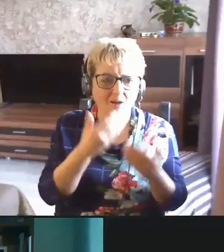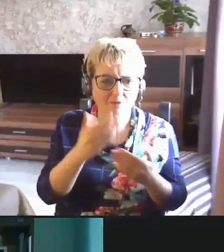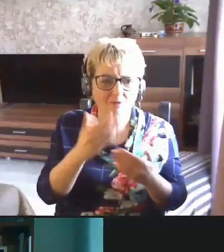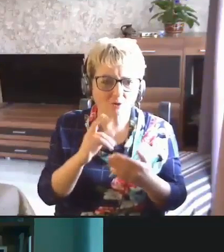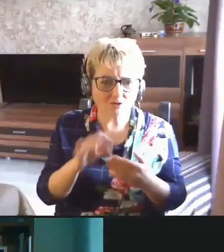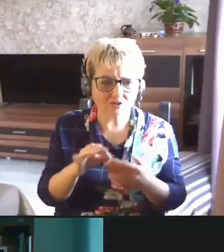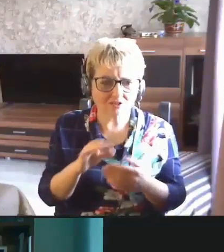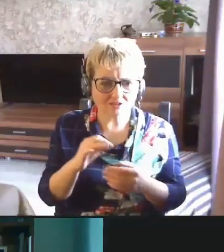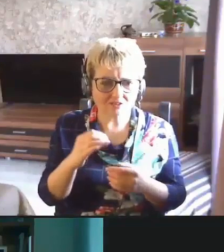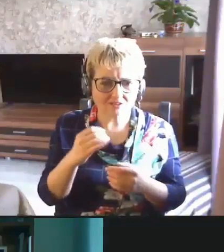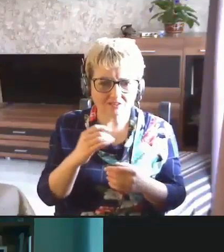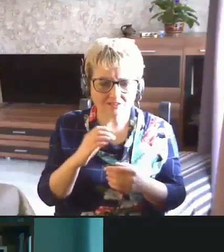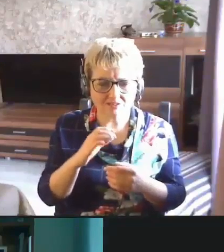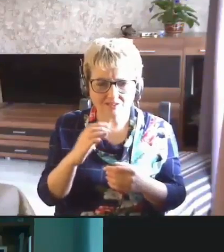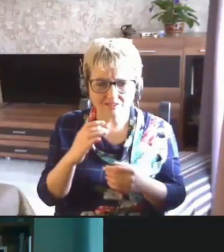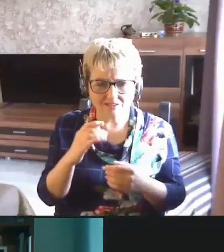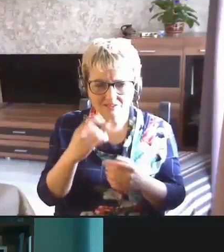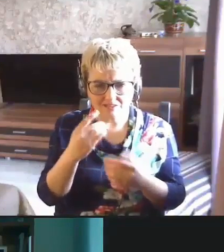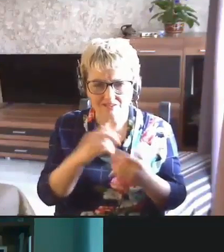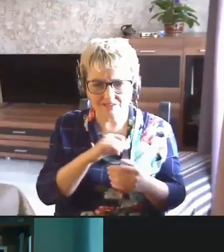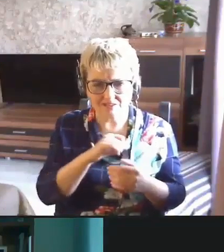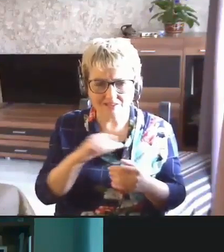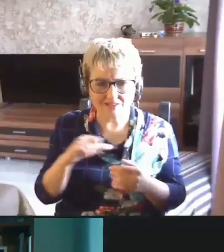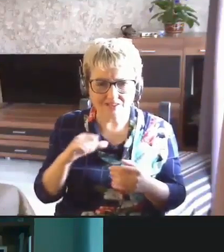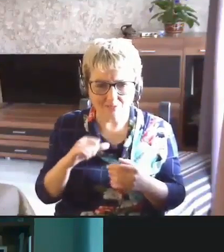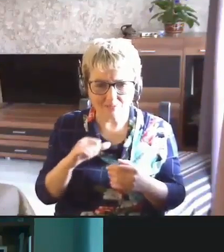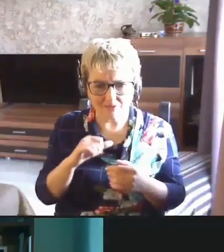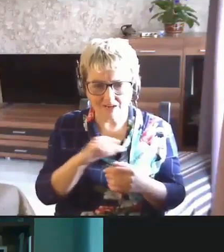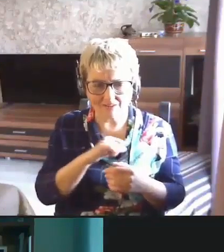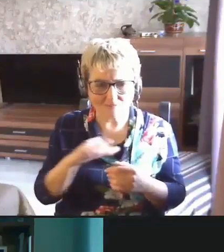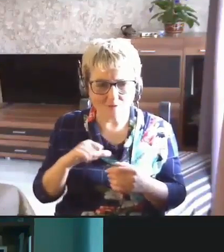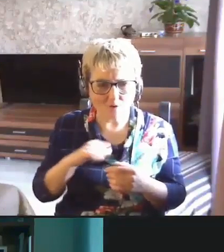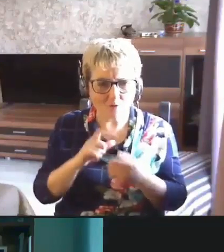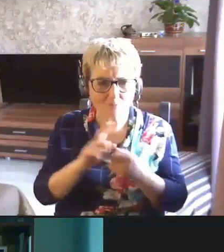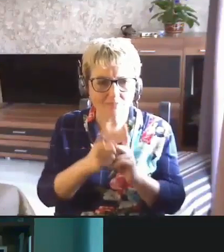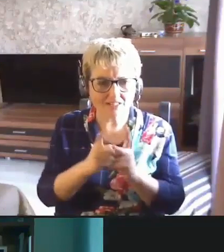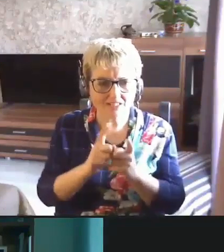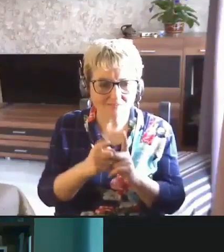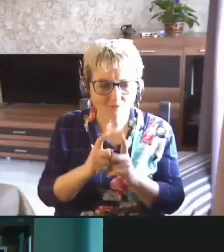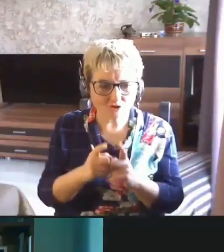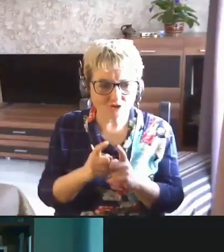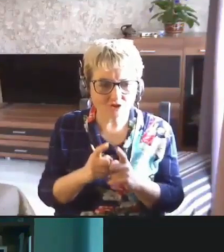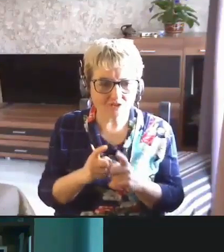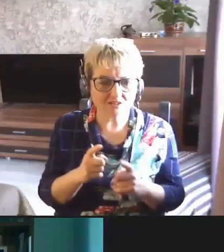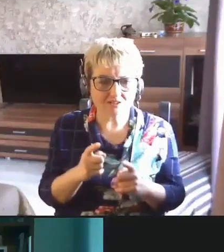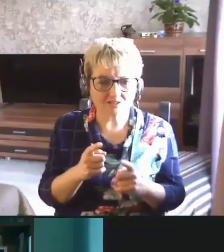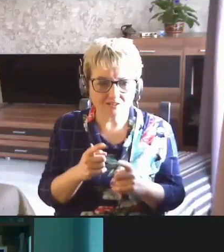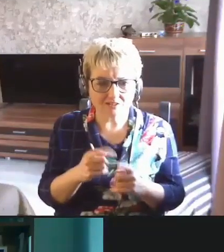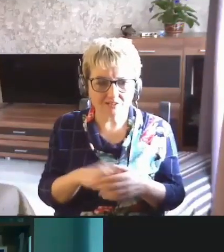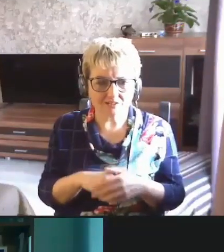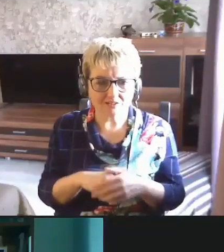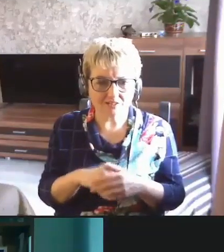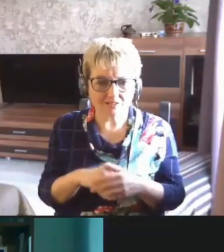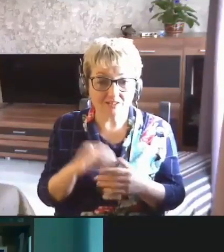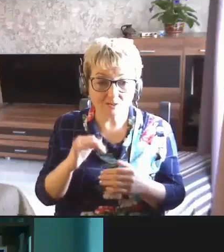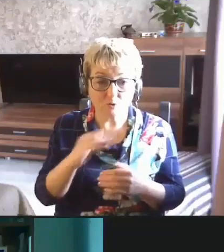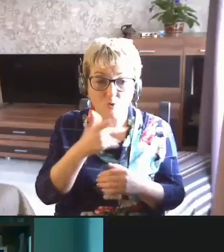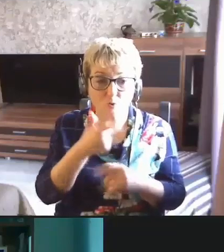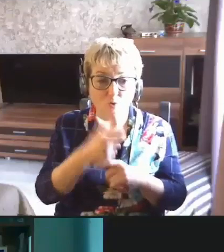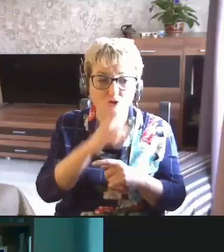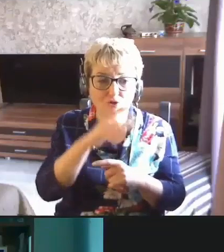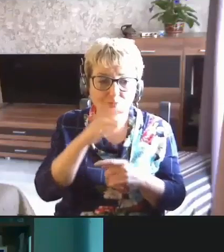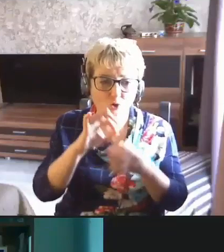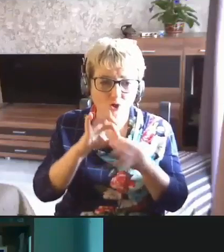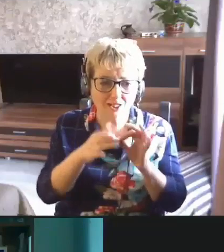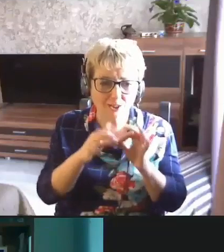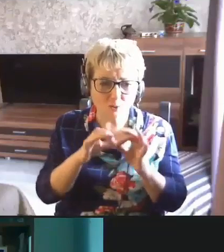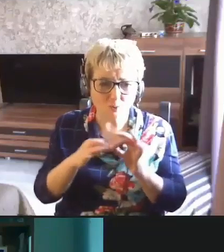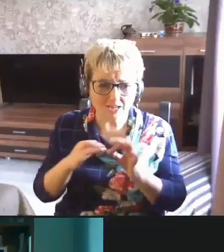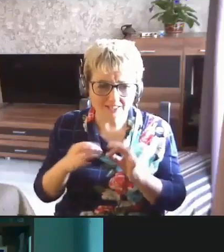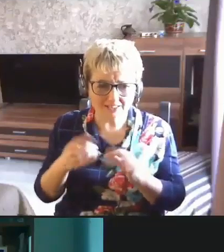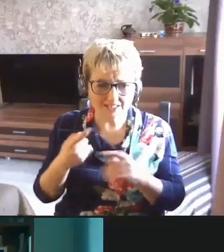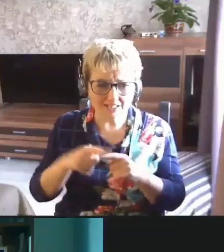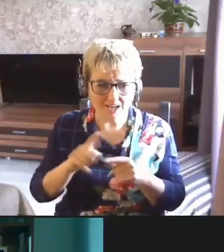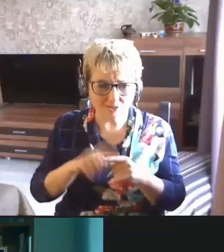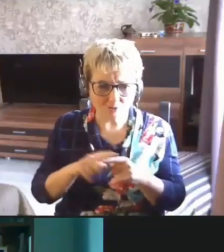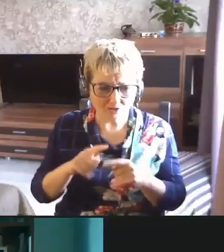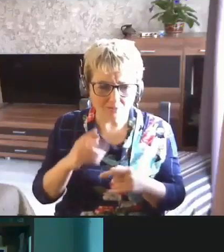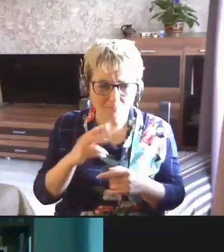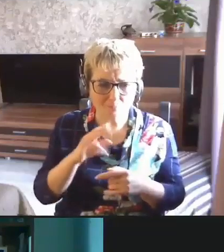консенсиальности с самого ввода и вводчика. И очень много нюансов, конечно,